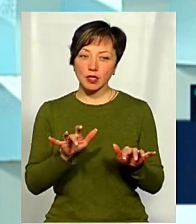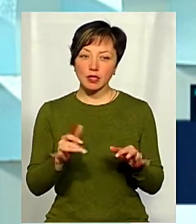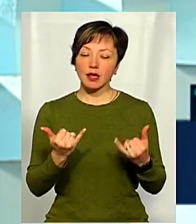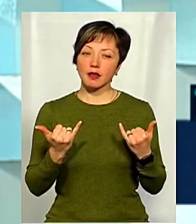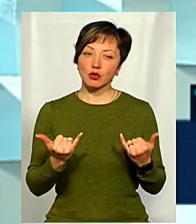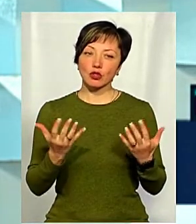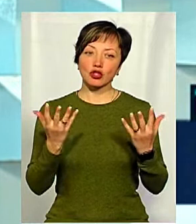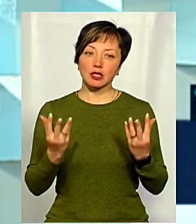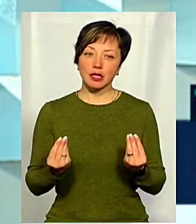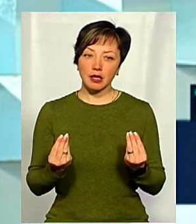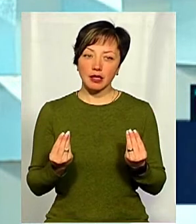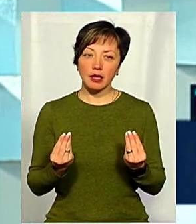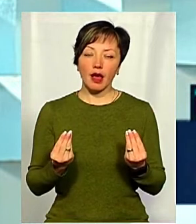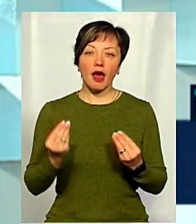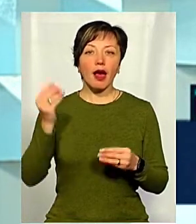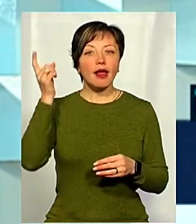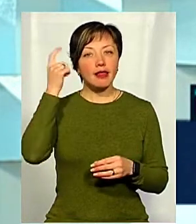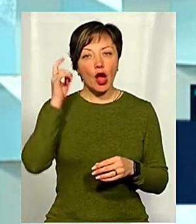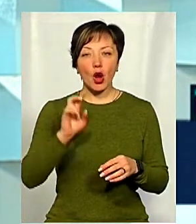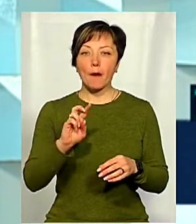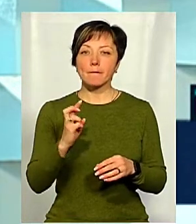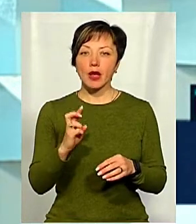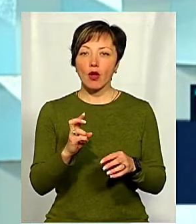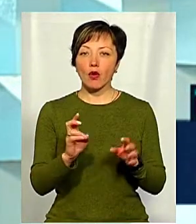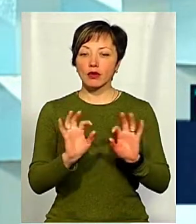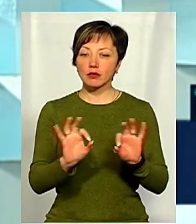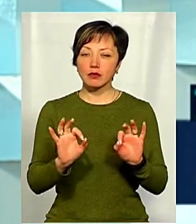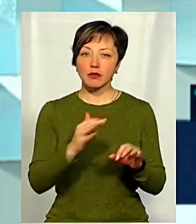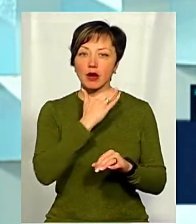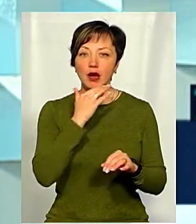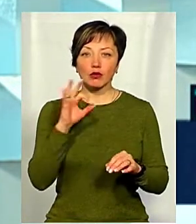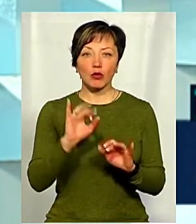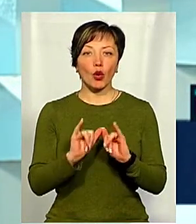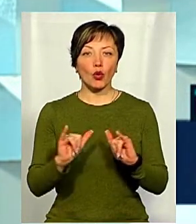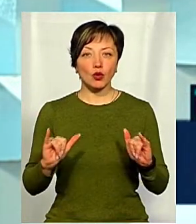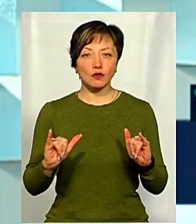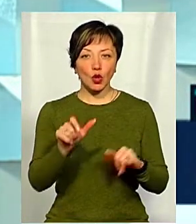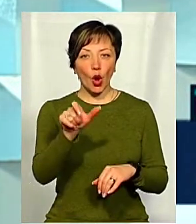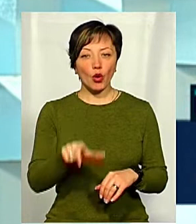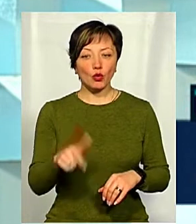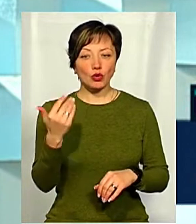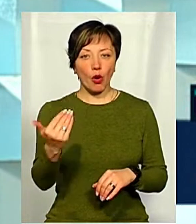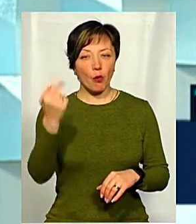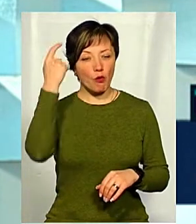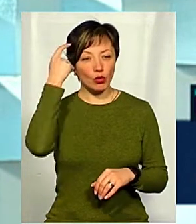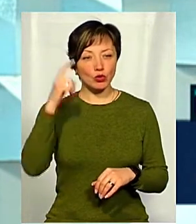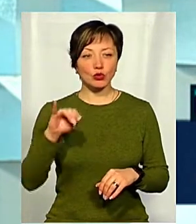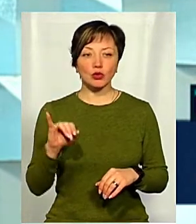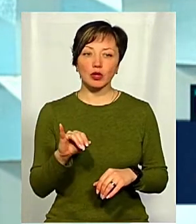сьогоднішній нейробіологія розповідає нам дуже багато про розвиток людського мозку і